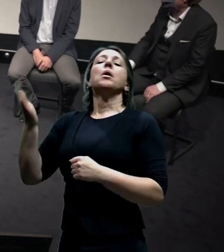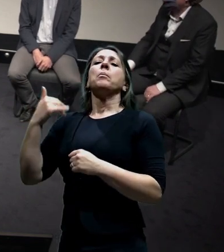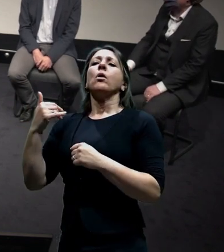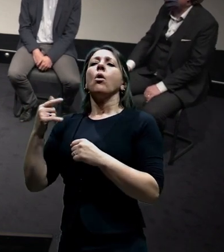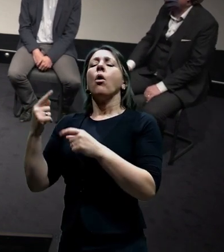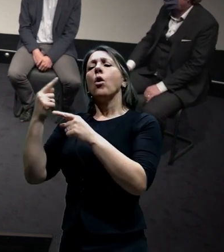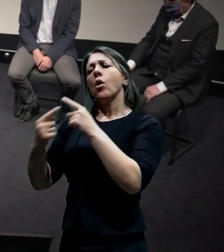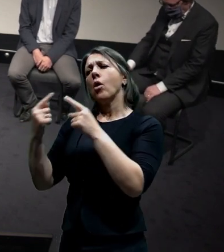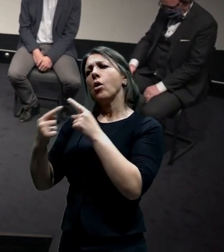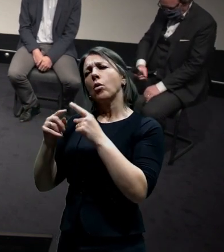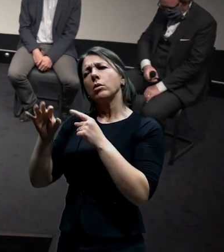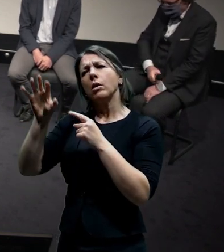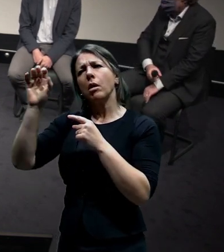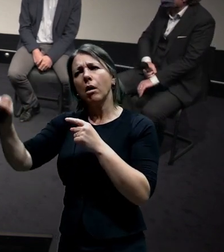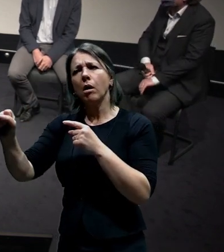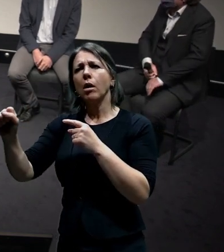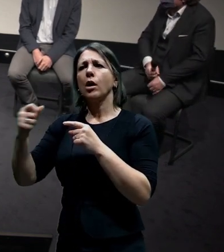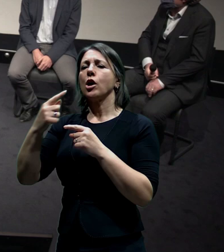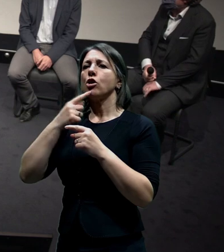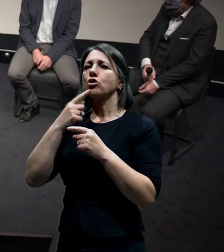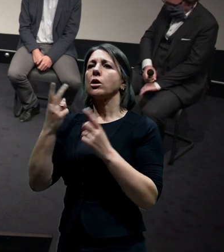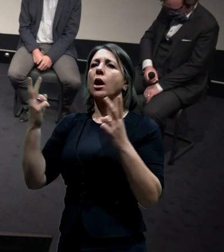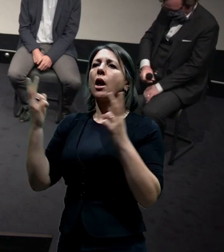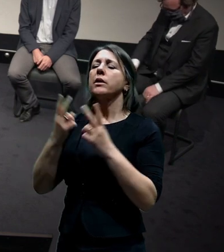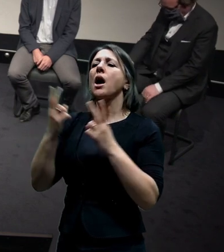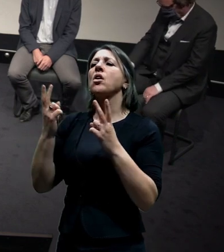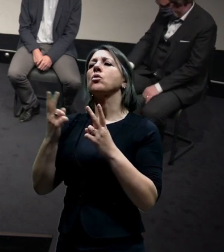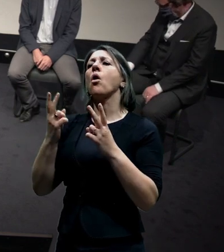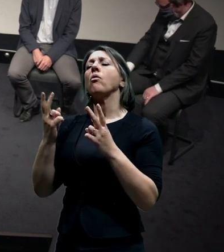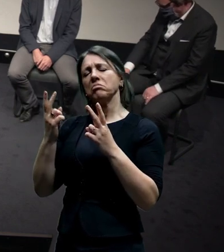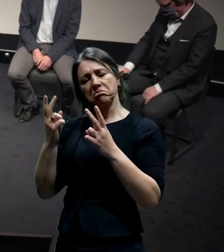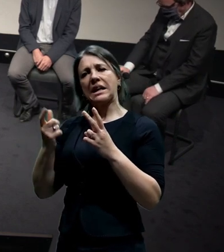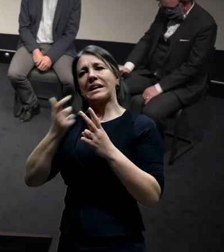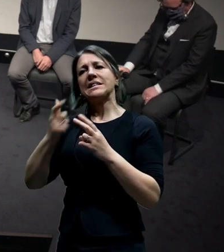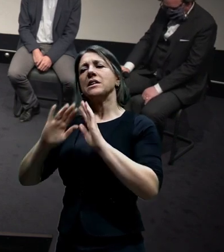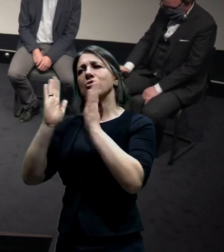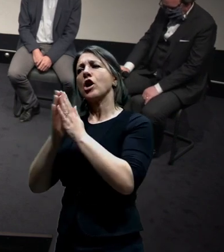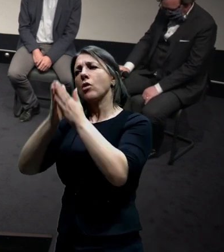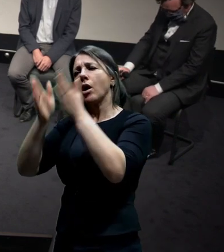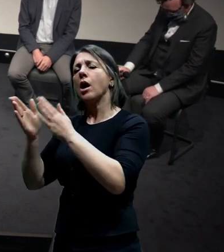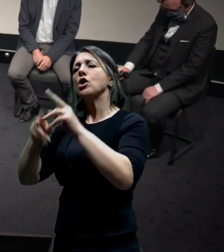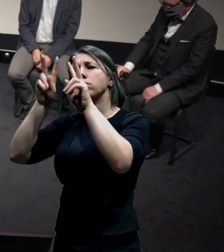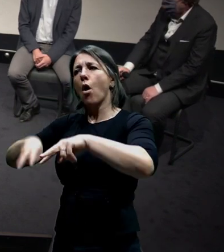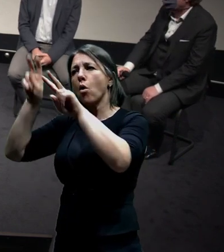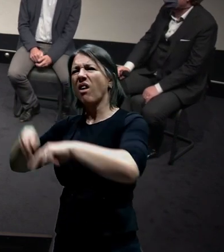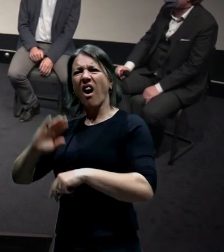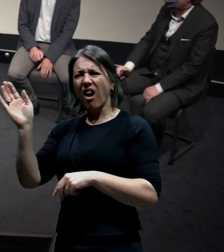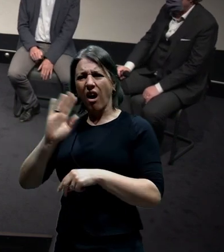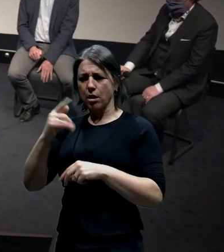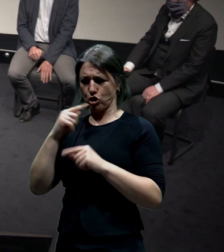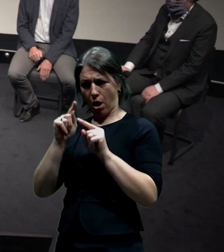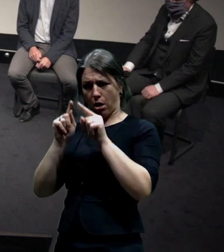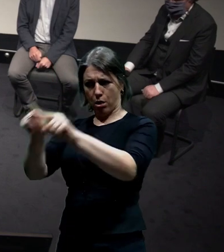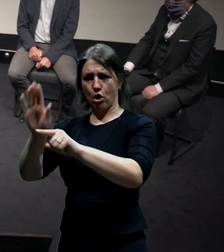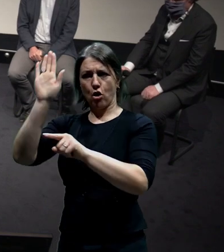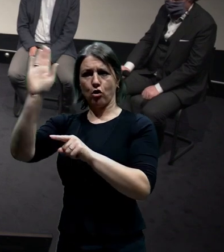věci, kde varianta dle D3A bourá zástavbu. My jsme tím samozřejmě nechtěli říct, že to vymyslelo D3A. Ta